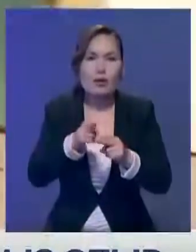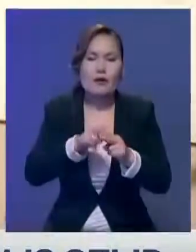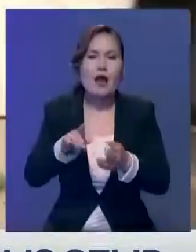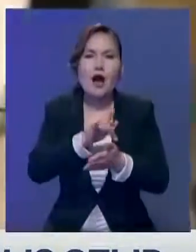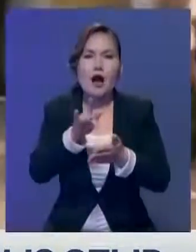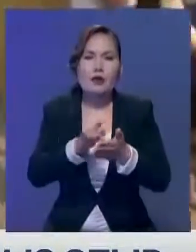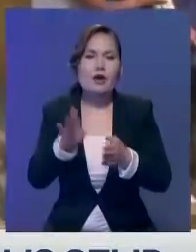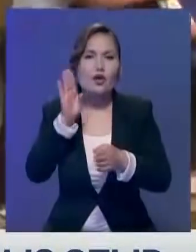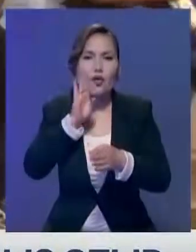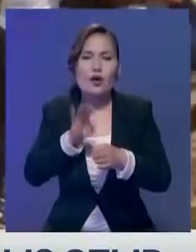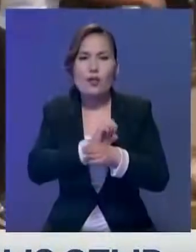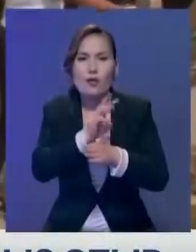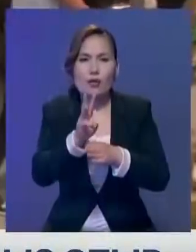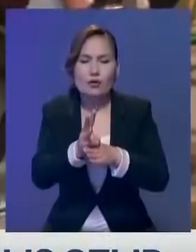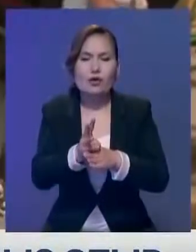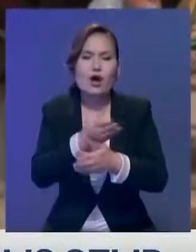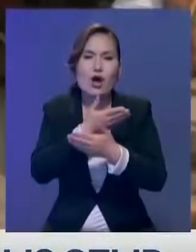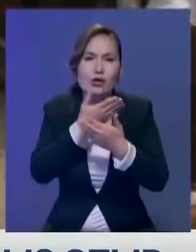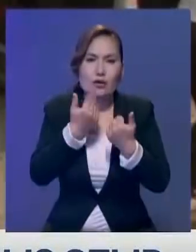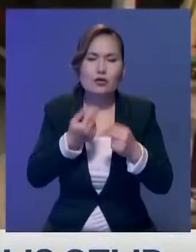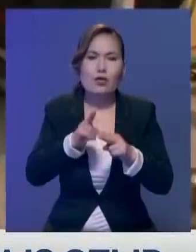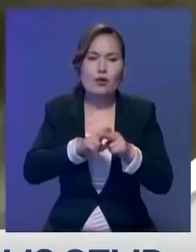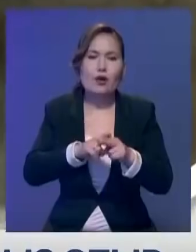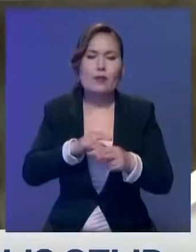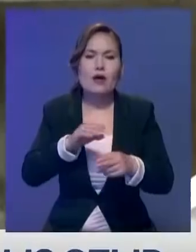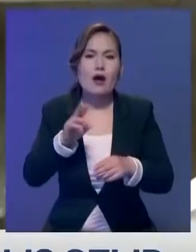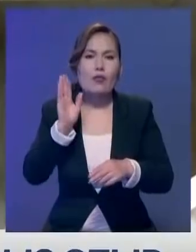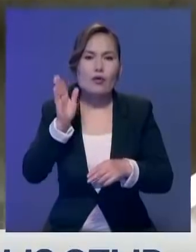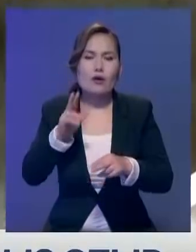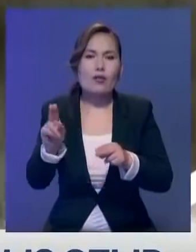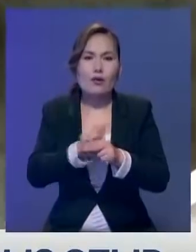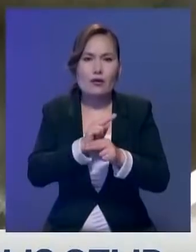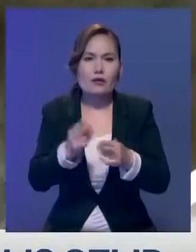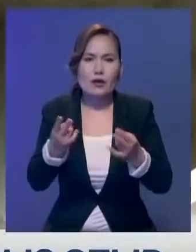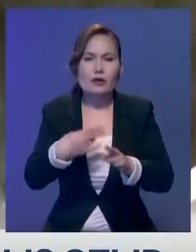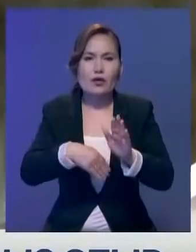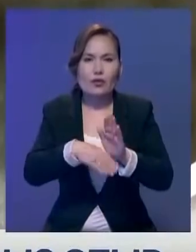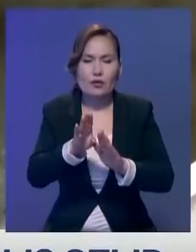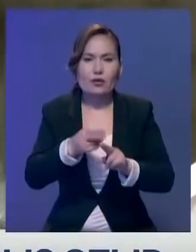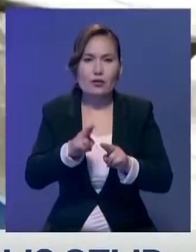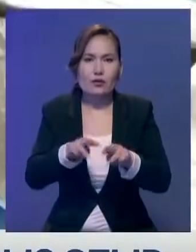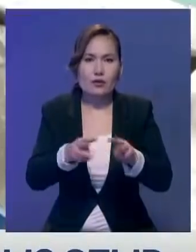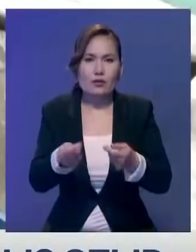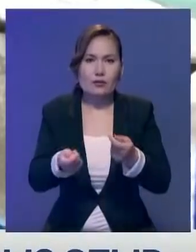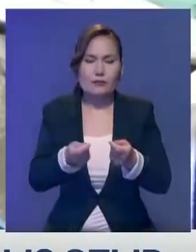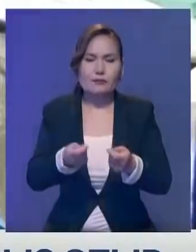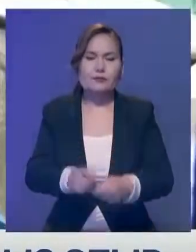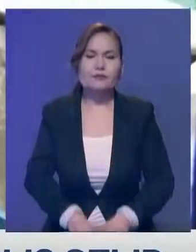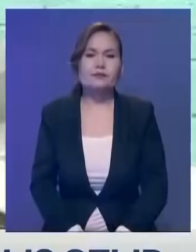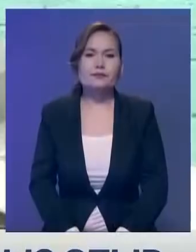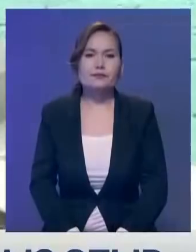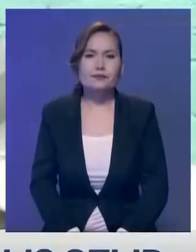қаланы сөмен жабдықтайтын жаңа қайнар көзі табылмайынша, жағдай оң алмайтып табылға ғылдыр.